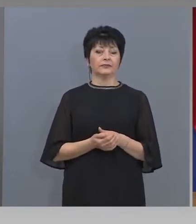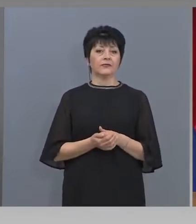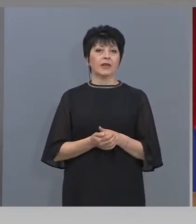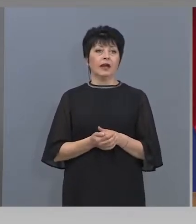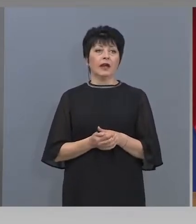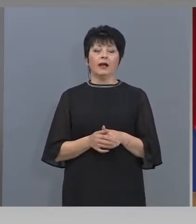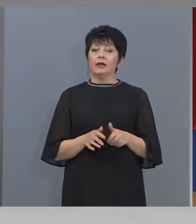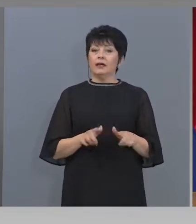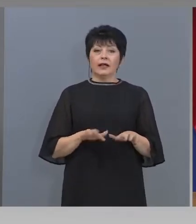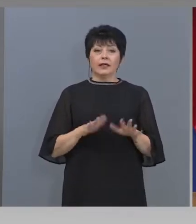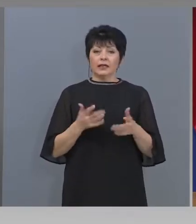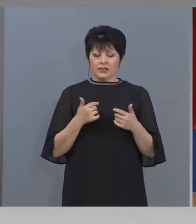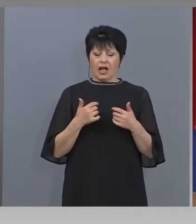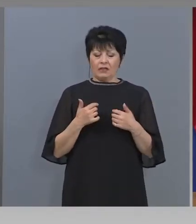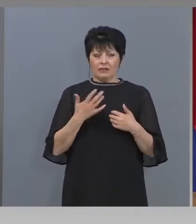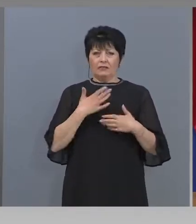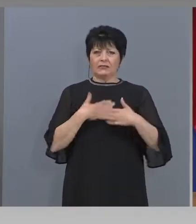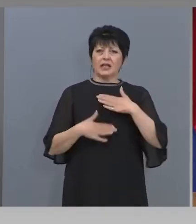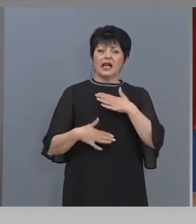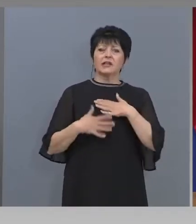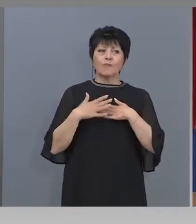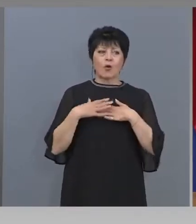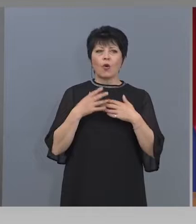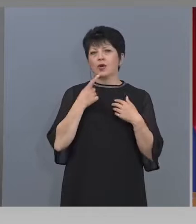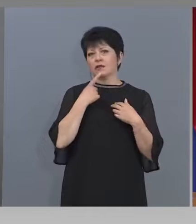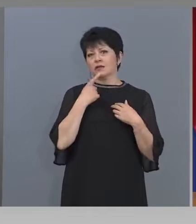Така, че аз съм най-спокоен за зрителя.